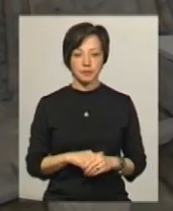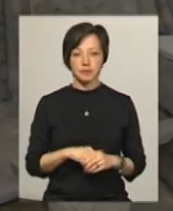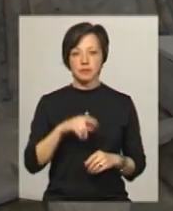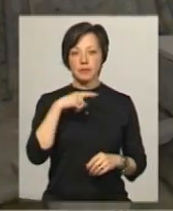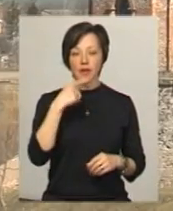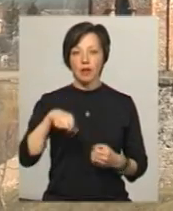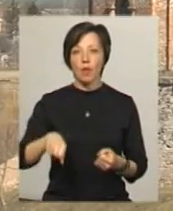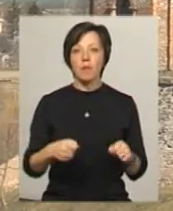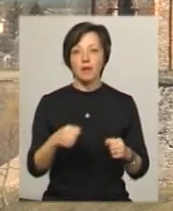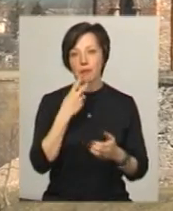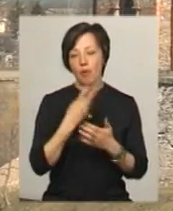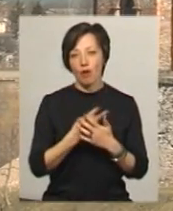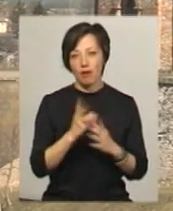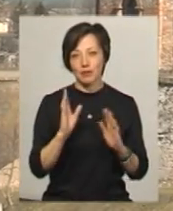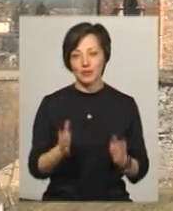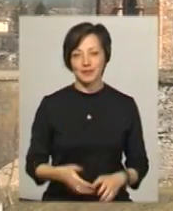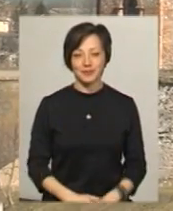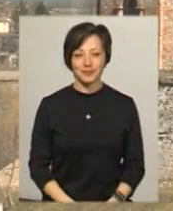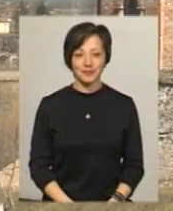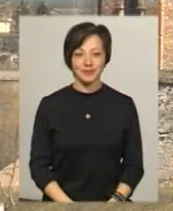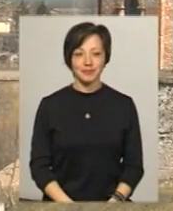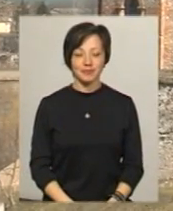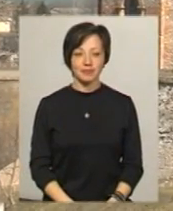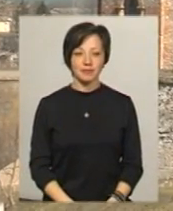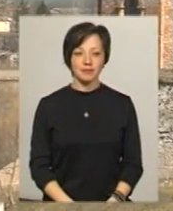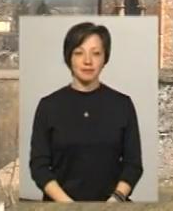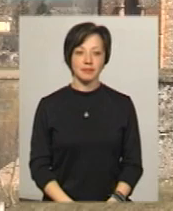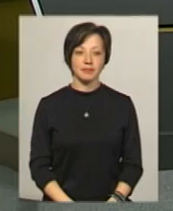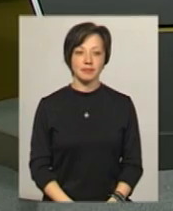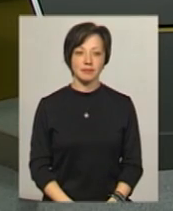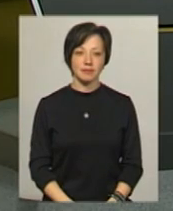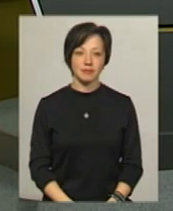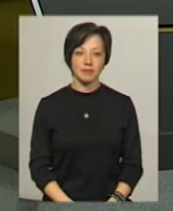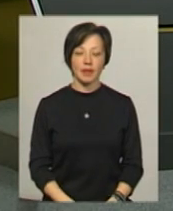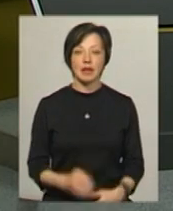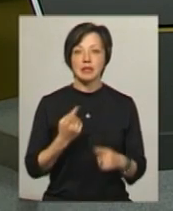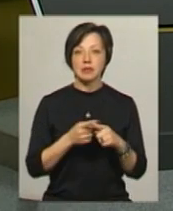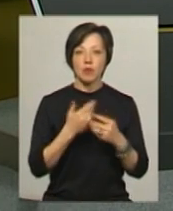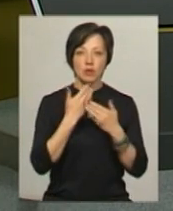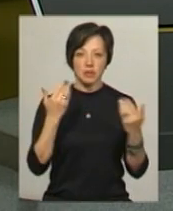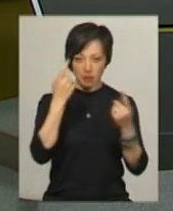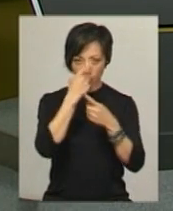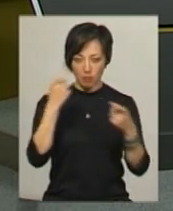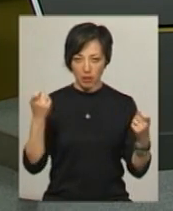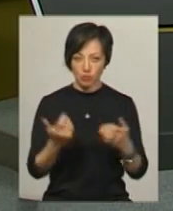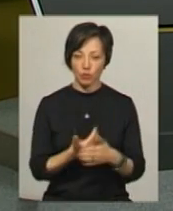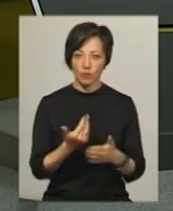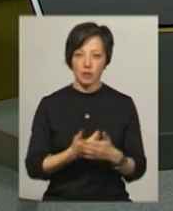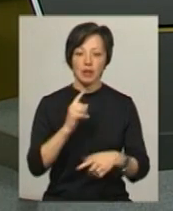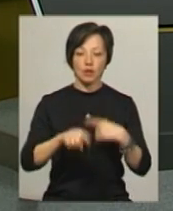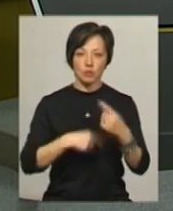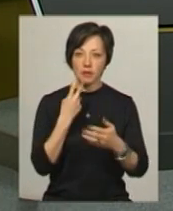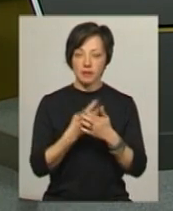лопата покаже Михайло Жила, Іван Мовчан, новини Поділля Центр Це була остання інформація цього випуску